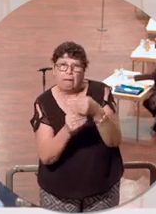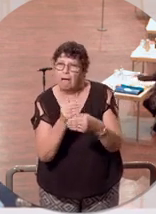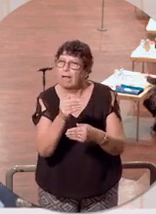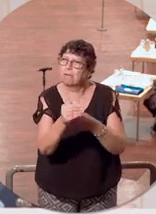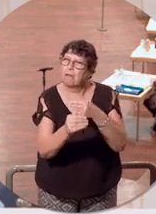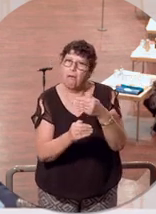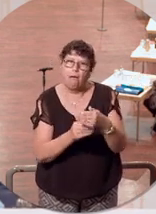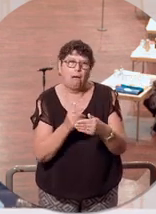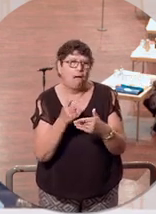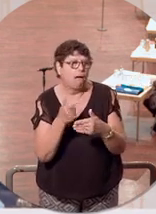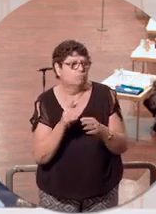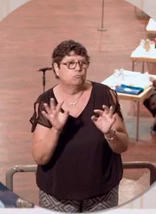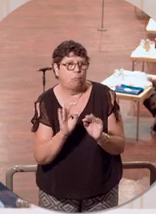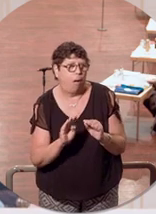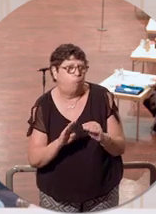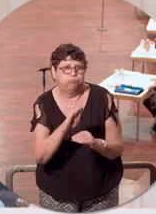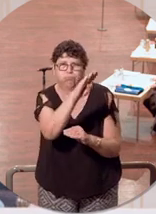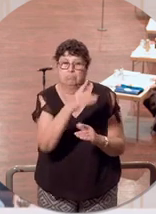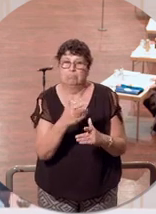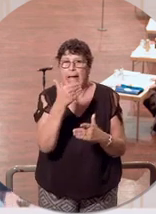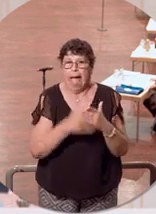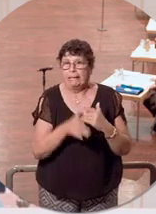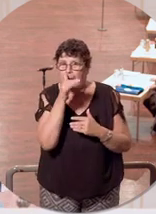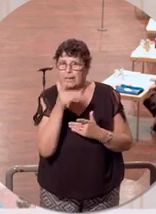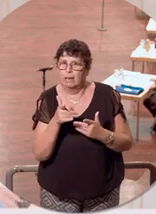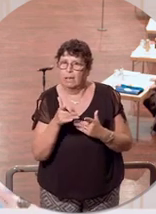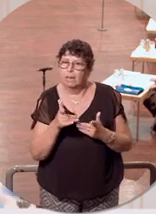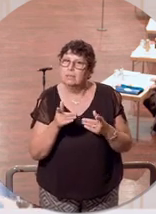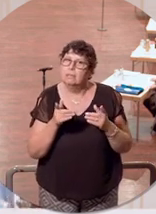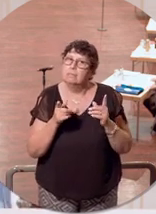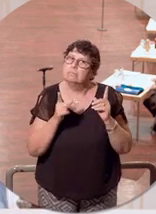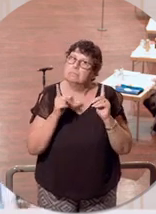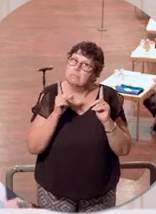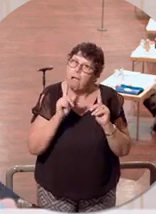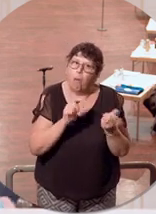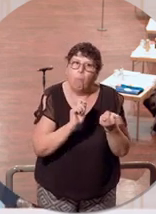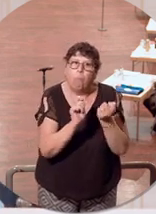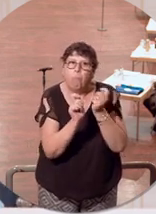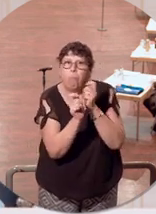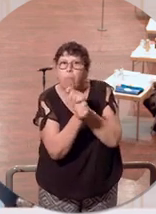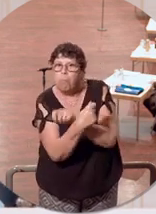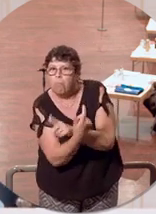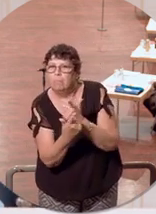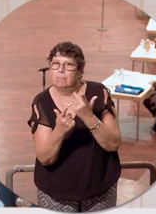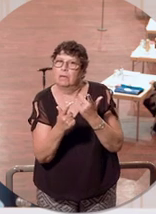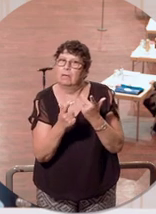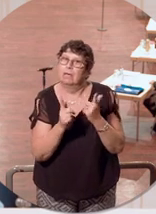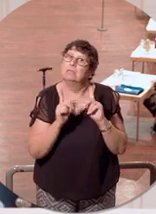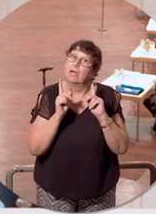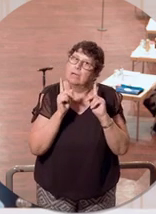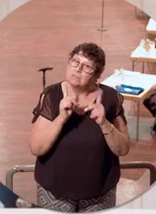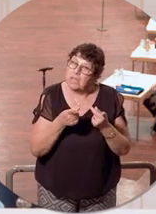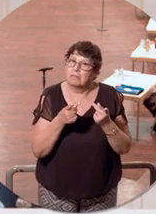noch mehr als verdoppeln. Ende April kam dann aber auch der Wendepunkt. Von da an sanken die